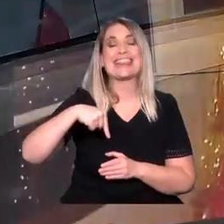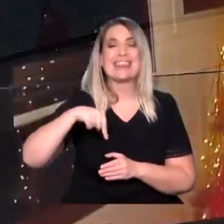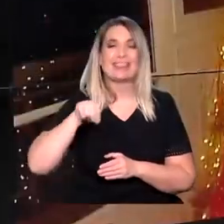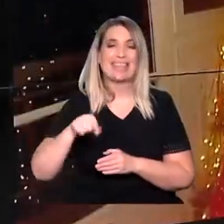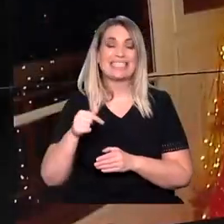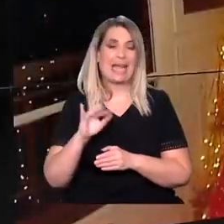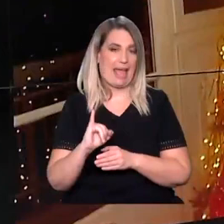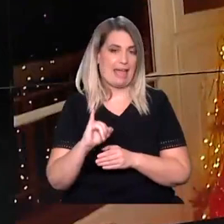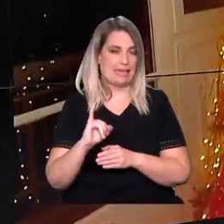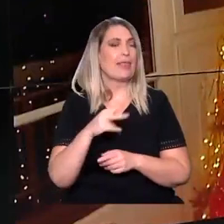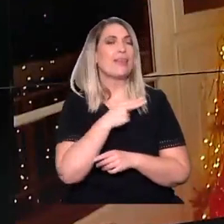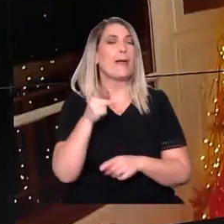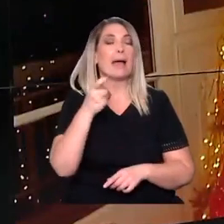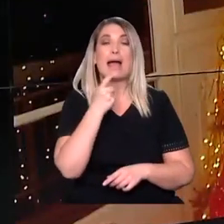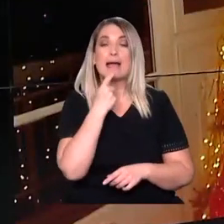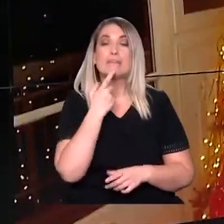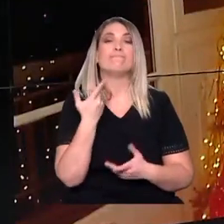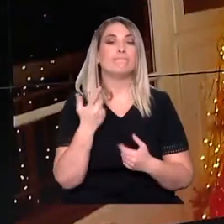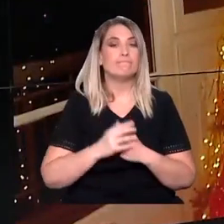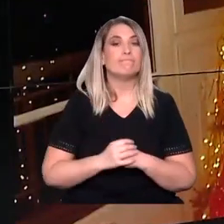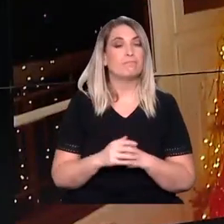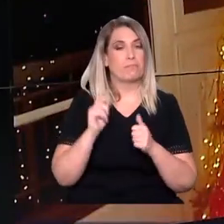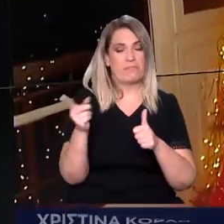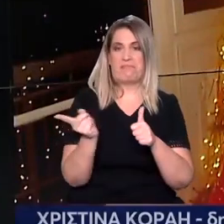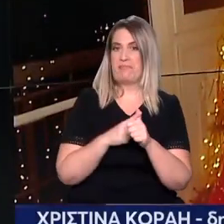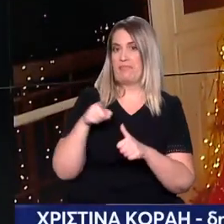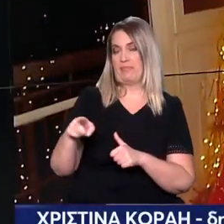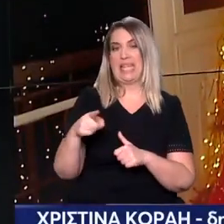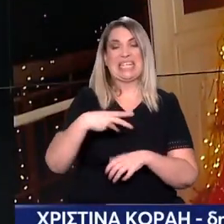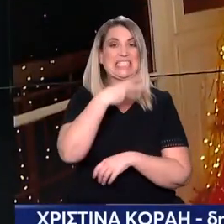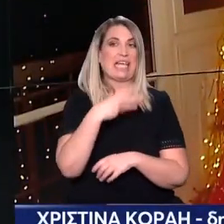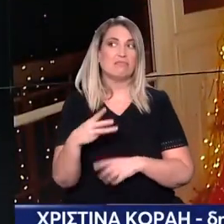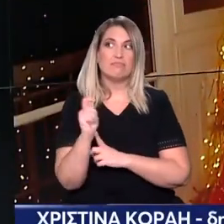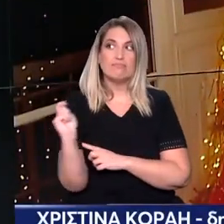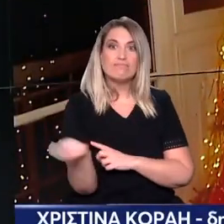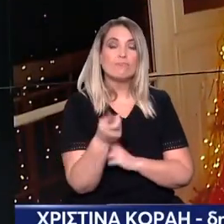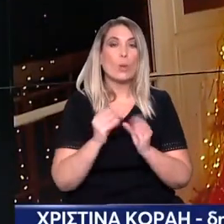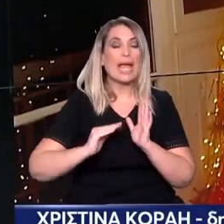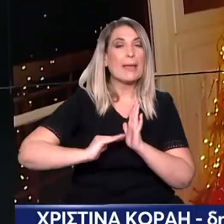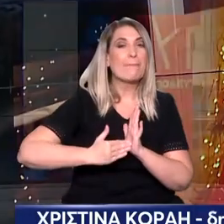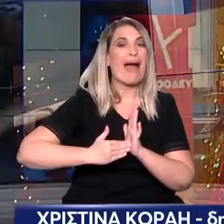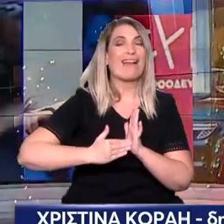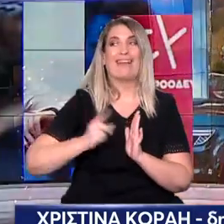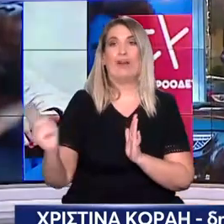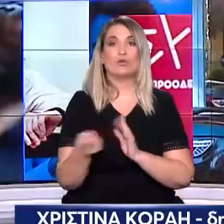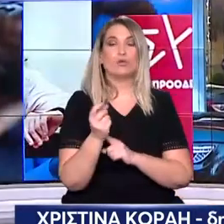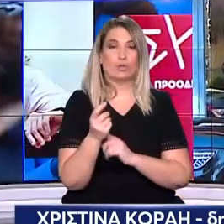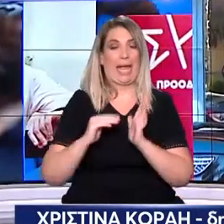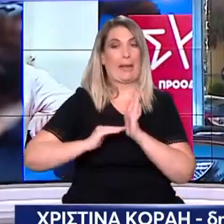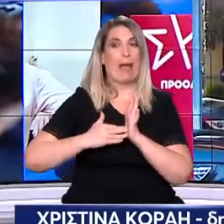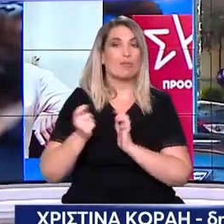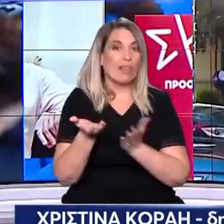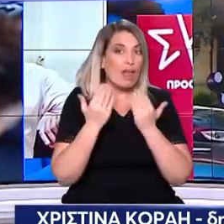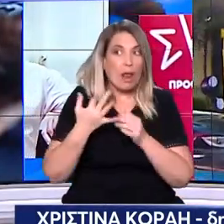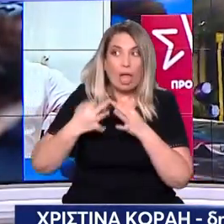έκανε και είναι εντυπωσιακό. Ο ΣΥΡΙΖΑ ήθελε χρήματα. Δεν είχε να πληρώσει τα δώρα των εργαζομένων στα μέσα ενημέρωσης του κόμματος. Και δάνεισε ο Κασελάκη στο